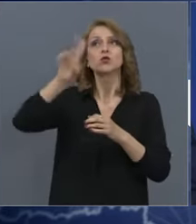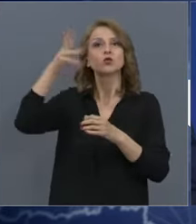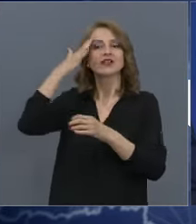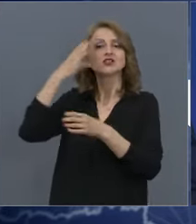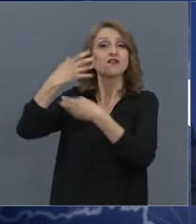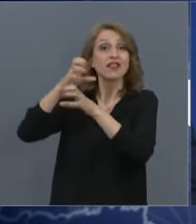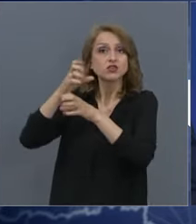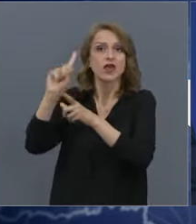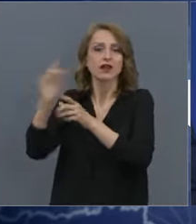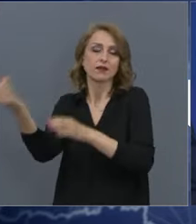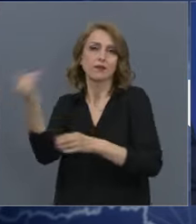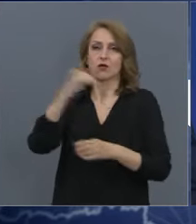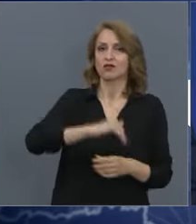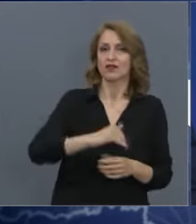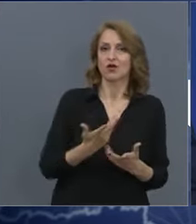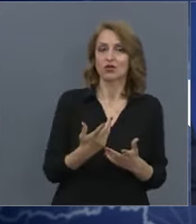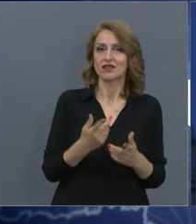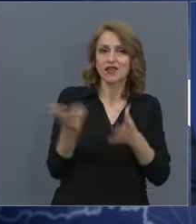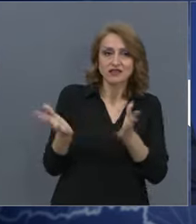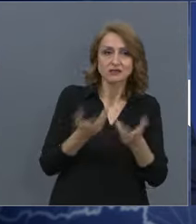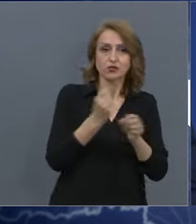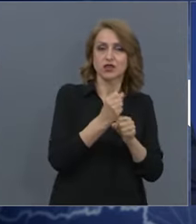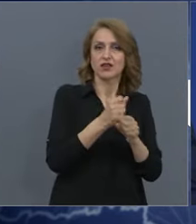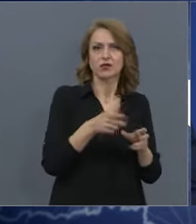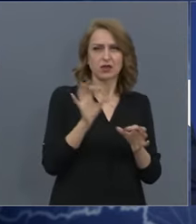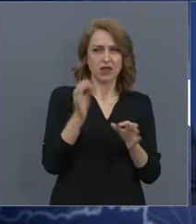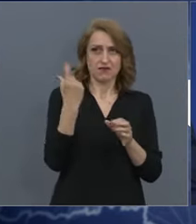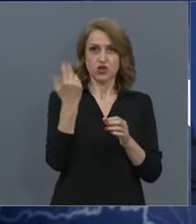завчера, където бях на залата в Бурга, спортната зал.